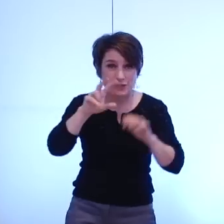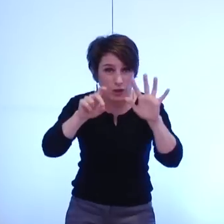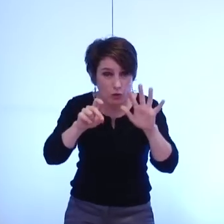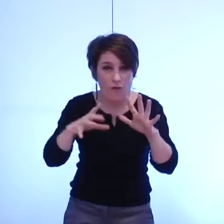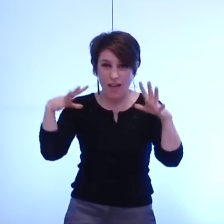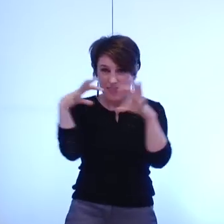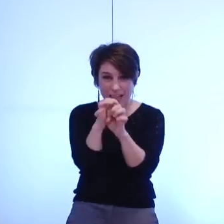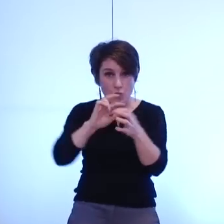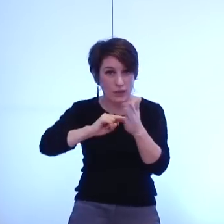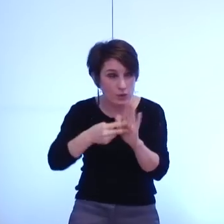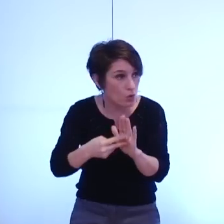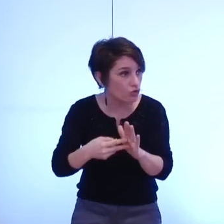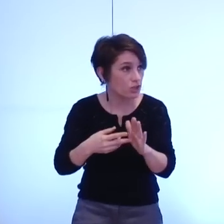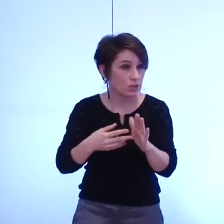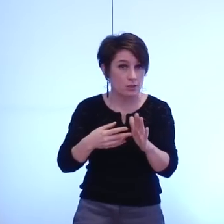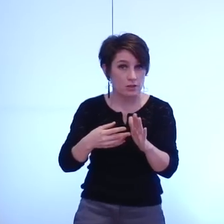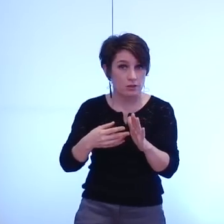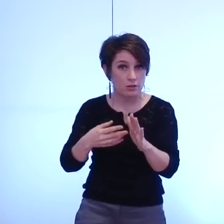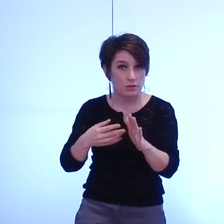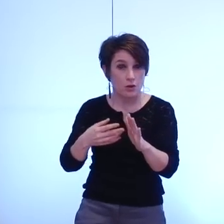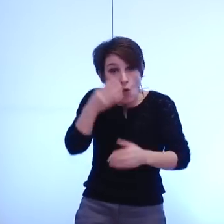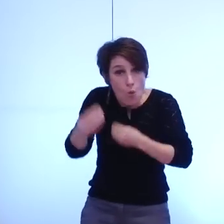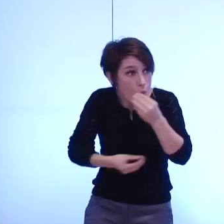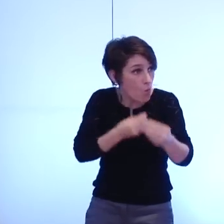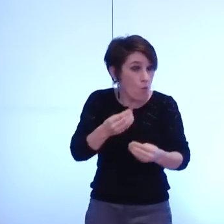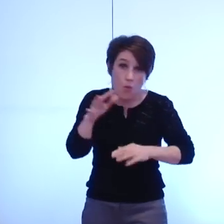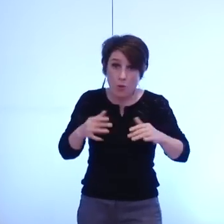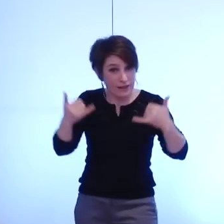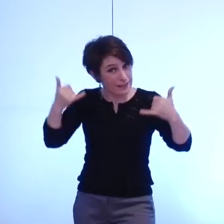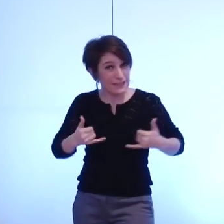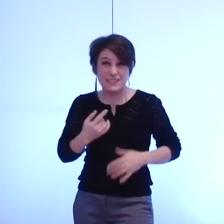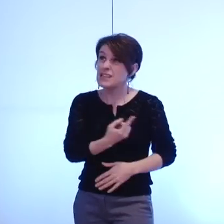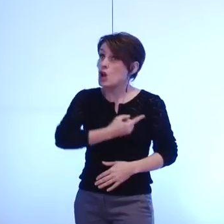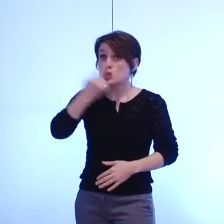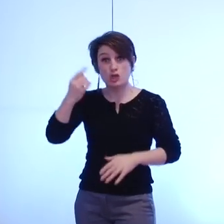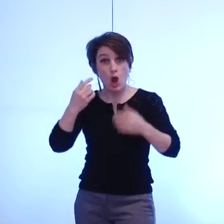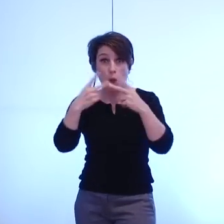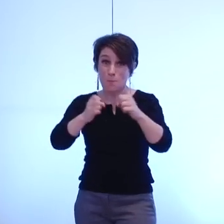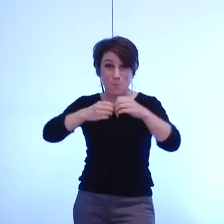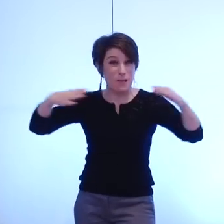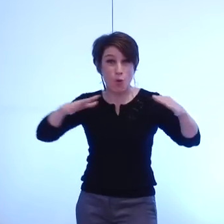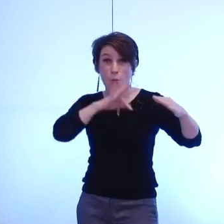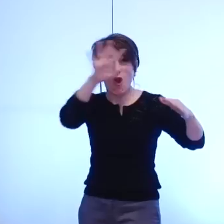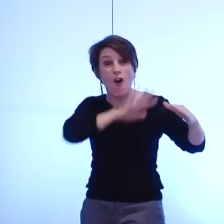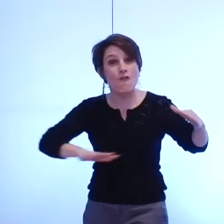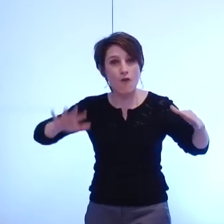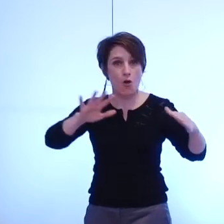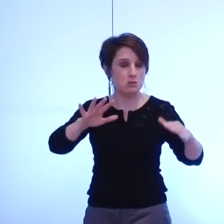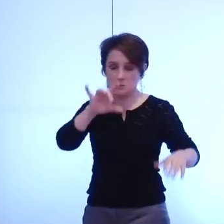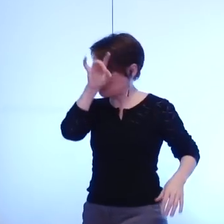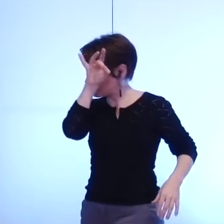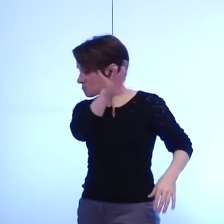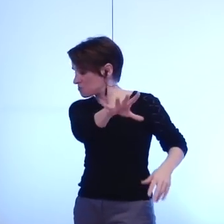ou bien serons-nous la seule métropole en France et en Europe qui tourne le dos aux grandes liaisons